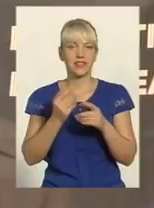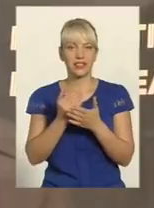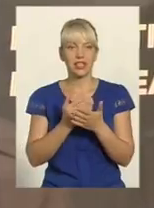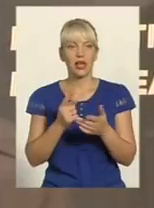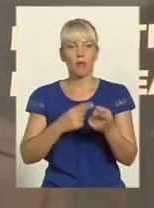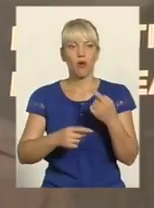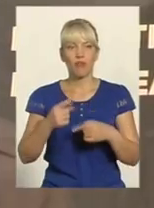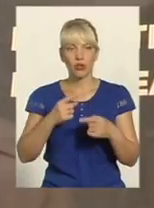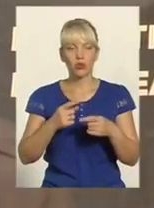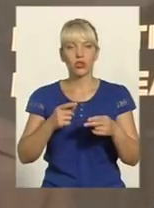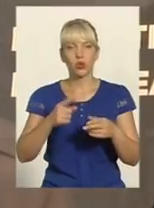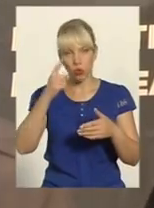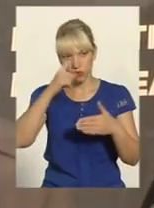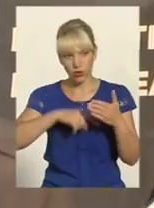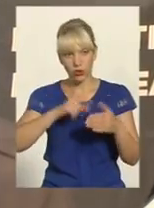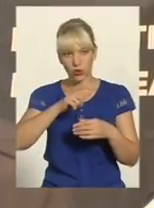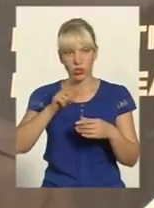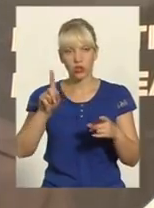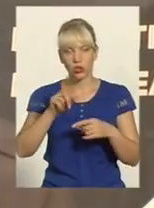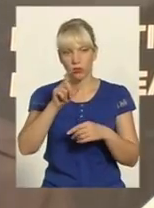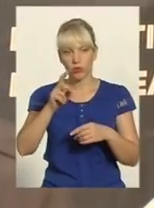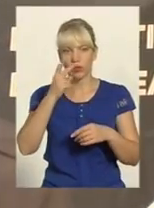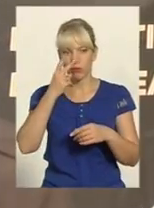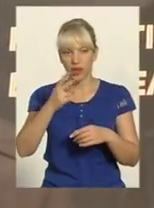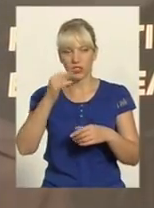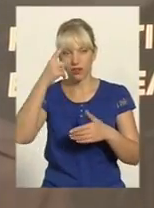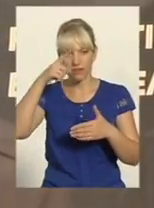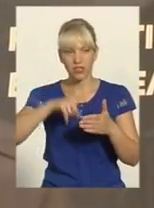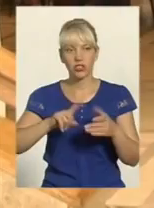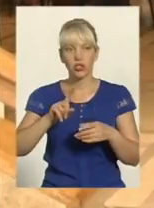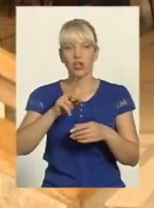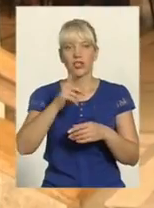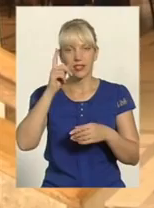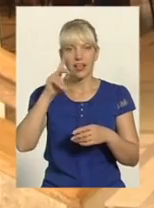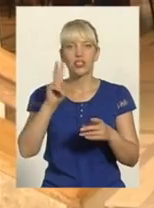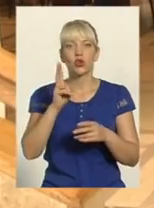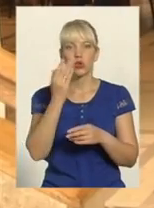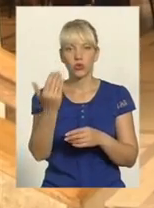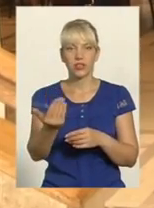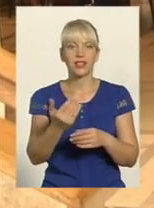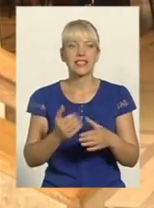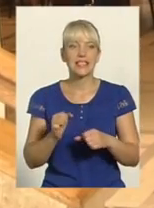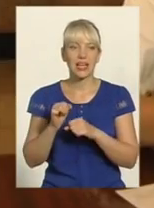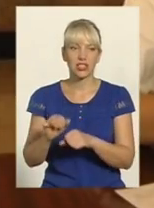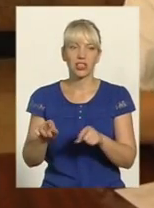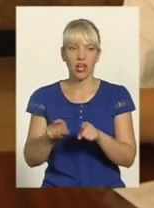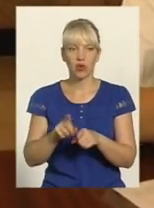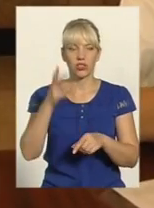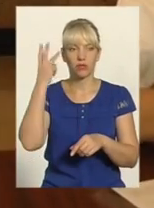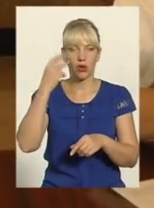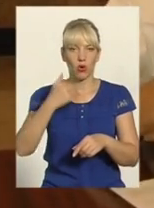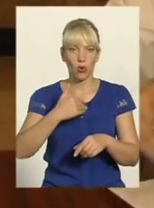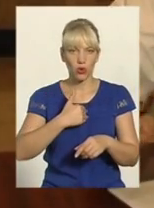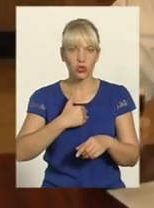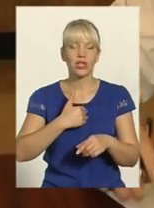людей, щоб вони бачили, вірили і знали, що їх той захищає Хмельничани також хочуть змін, тому від ранку в